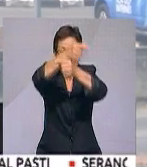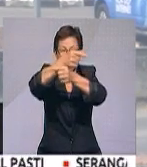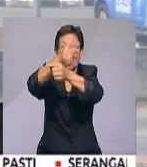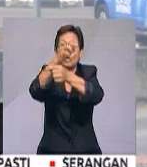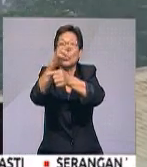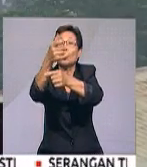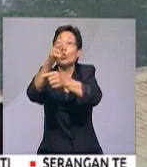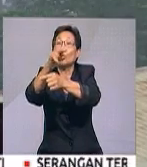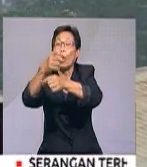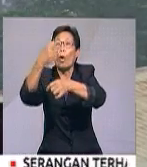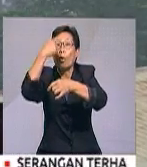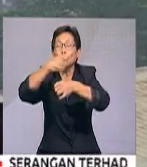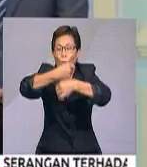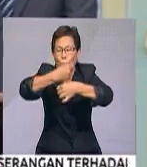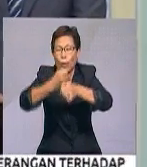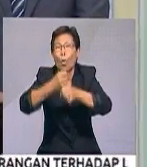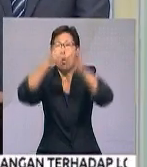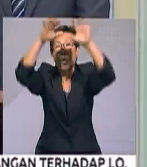hujan buatan.